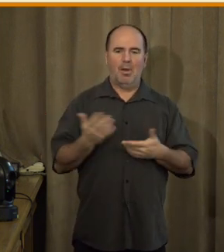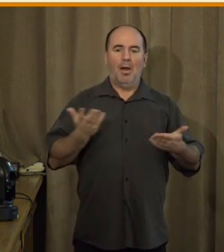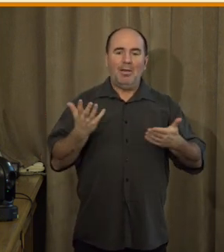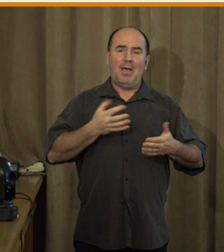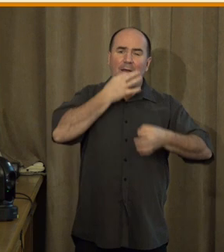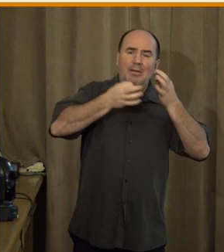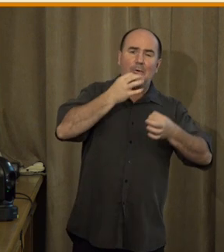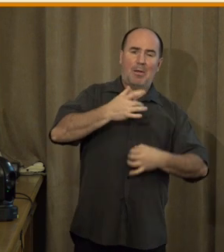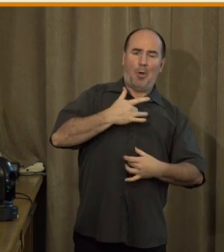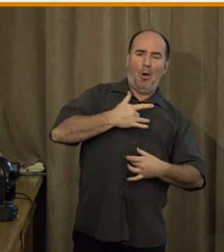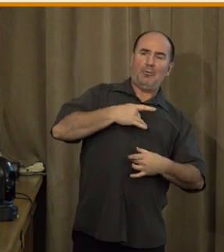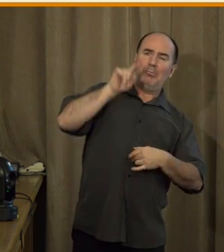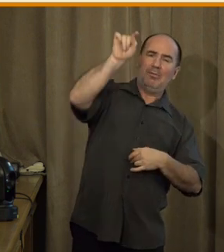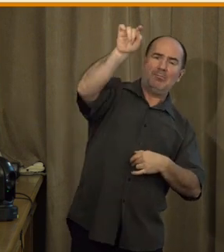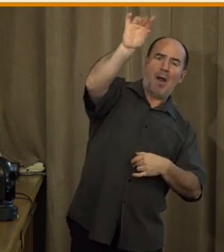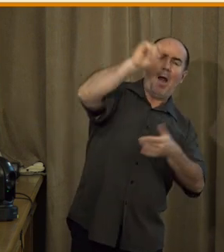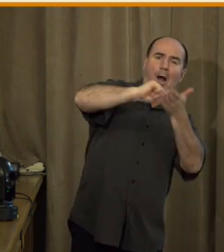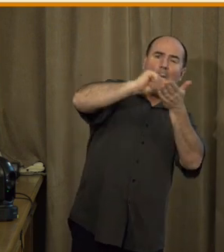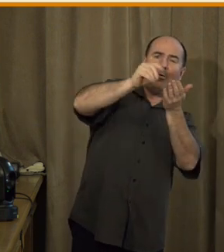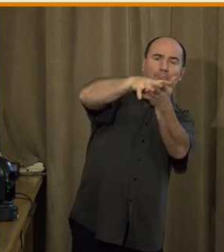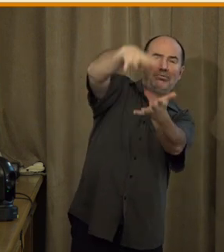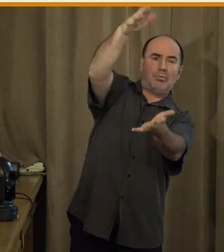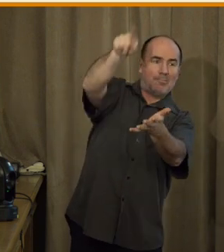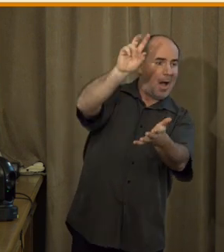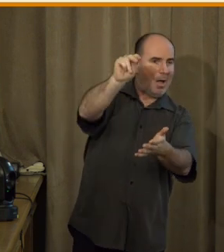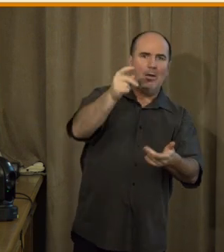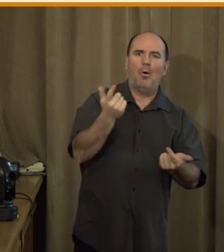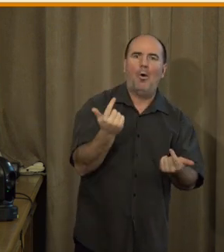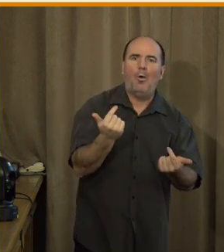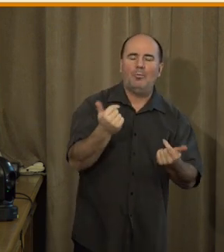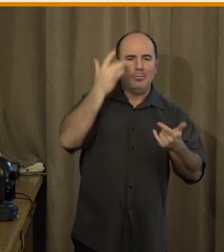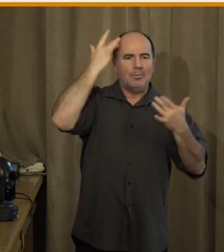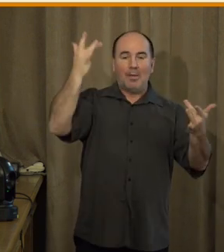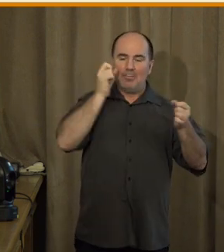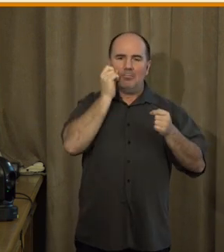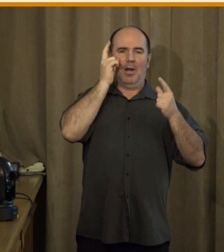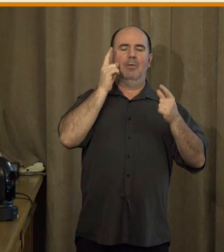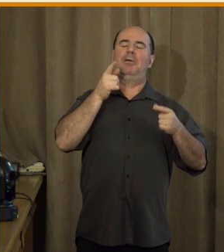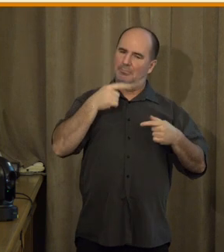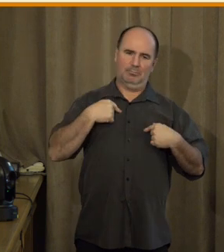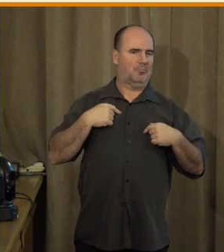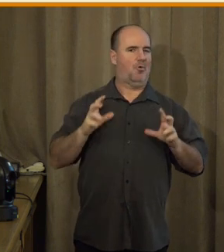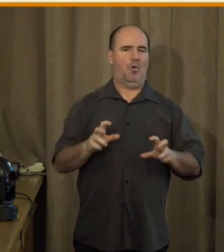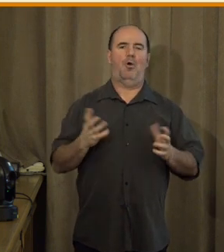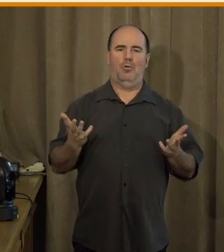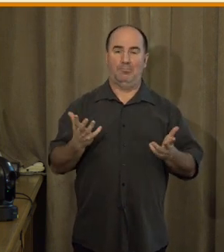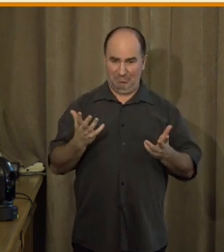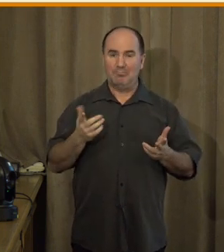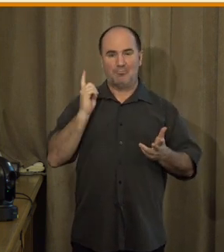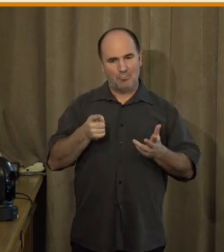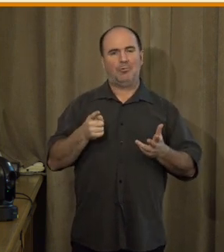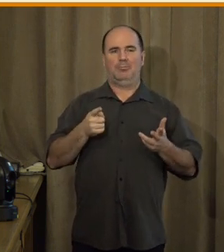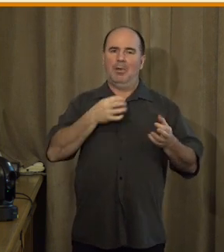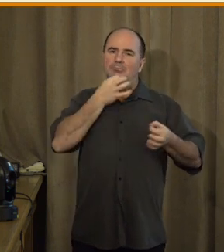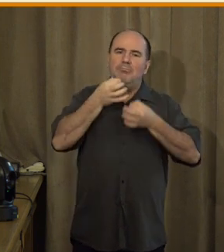tristní, ale teď je minimálně plán toho, se v tomto nějak posunout. No a to, co je